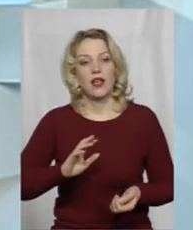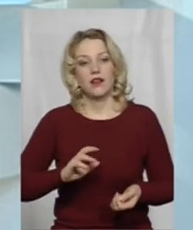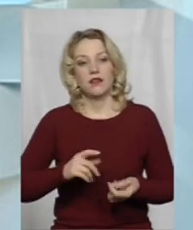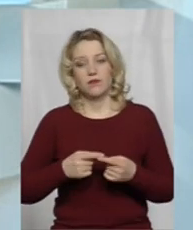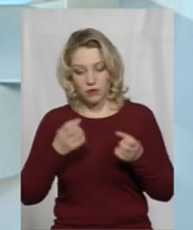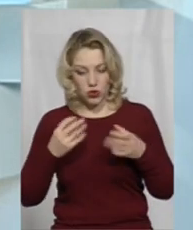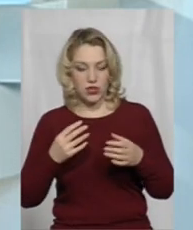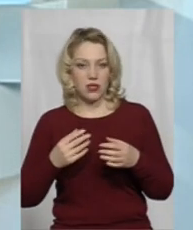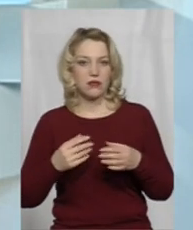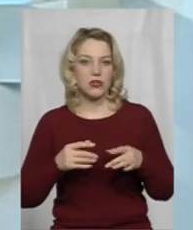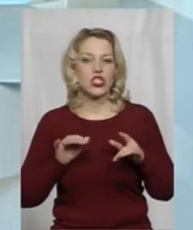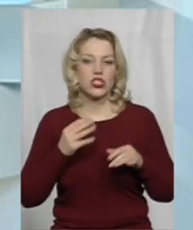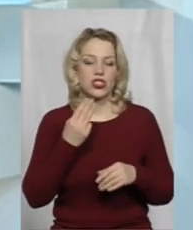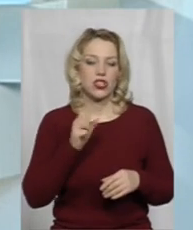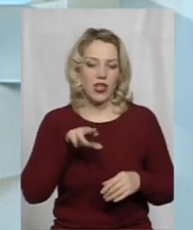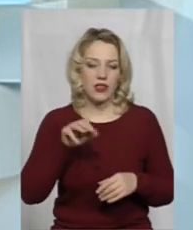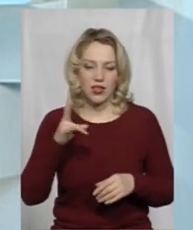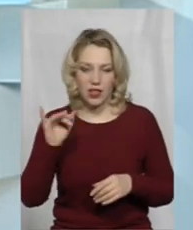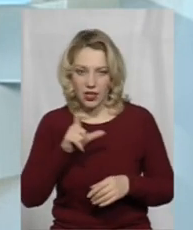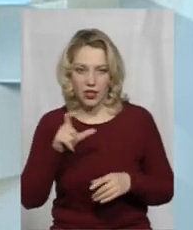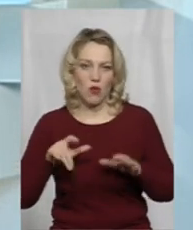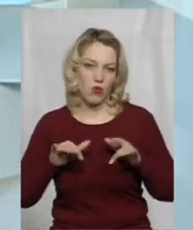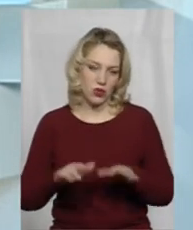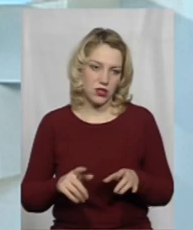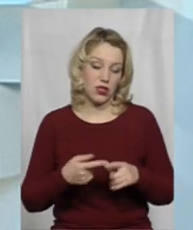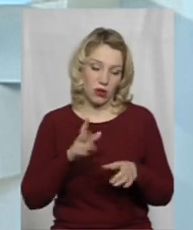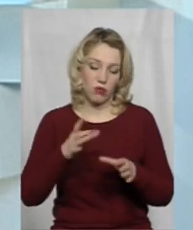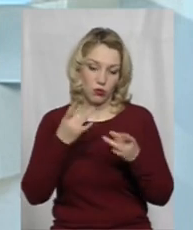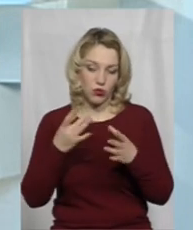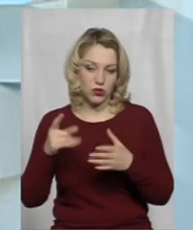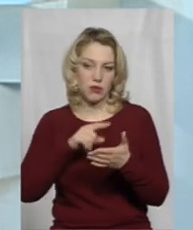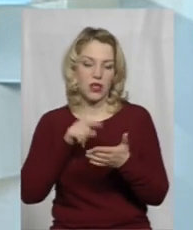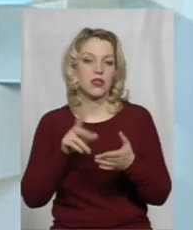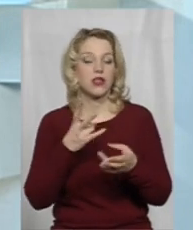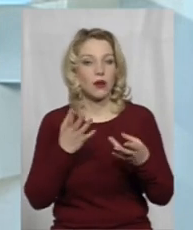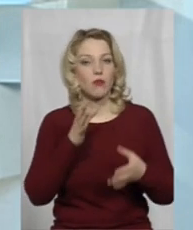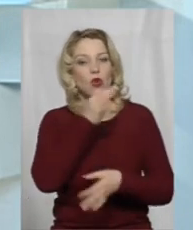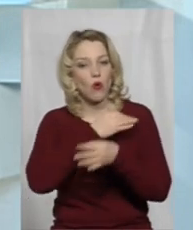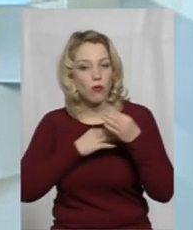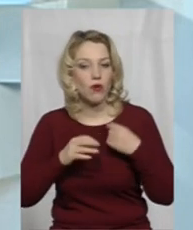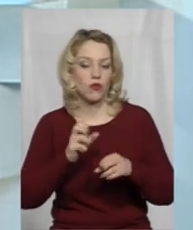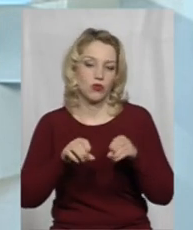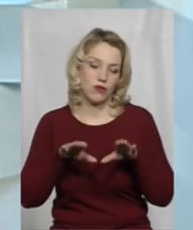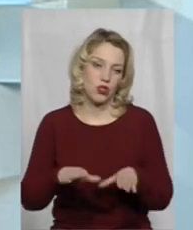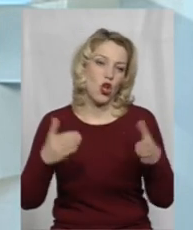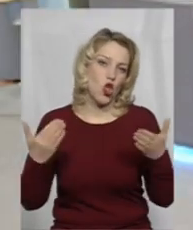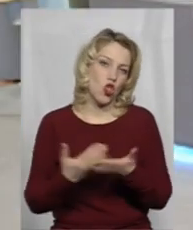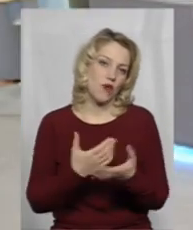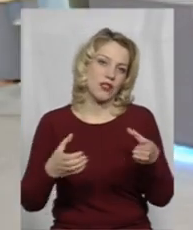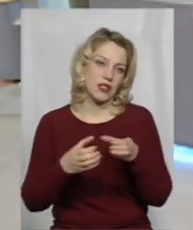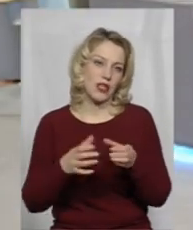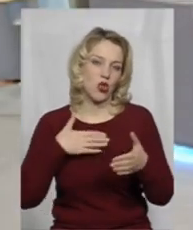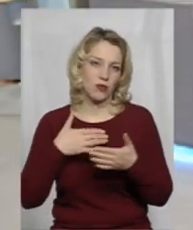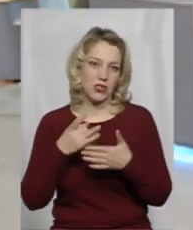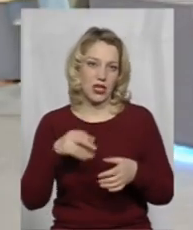штатних процедур про обрання, і там, напевно, ще й будуть ті питання, які вже потрібно буде обговорювати і вирішувати вже новому складу громадської